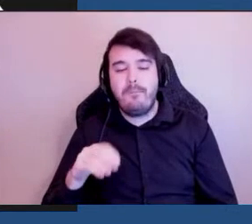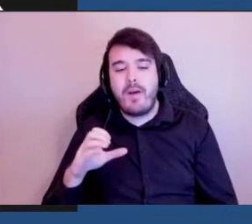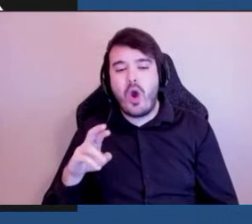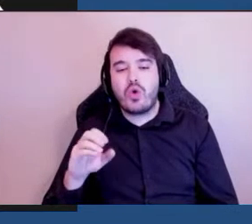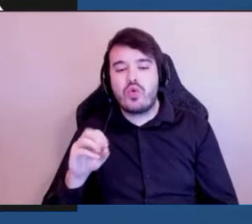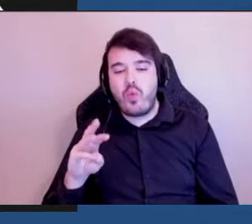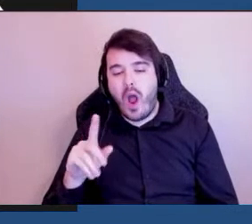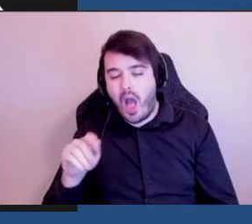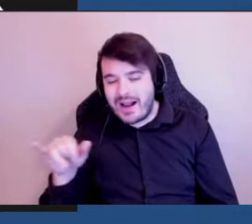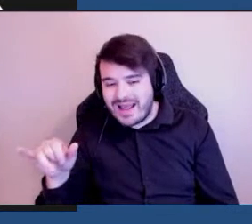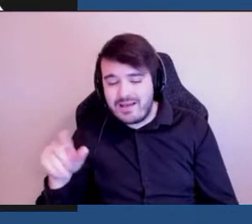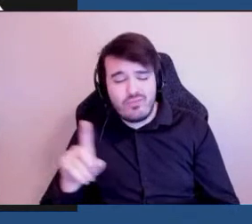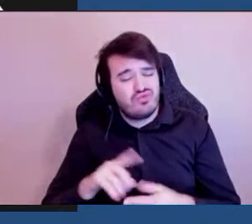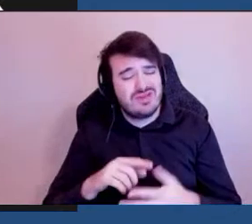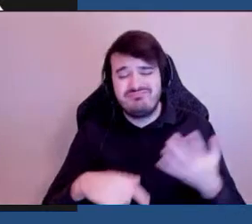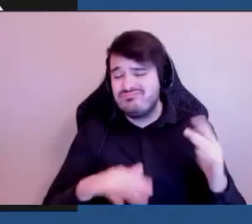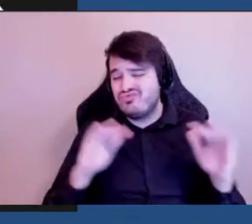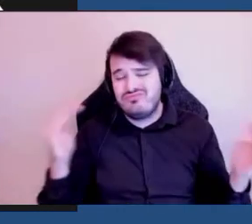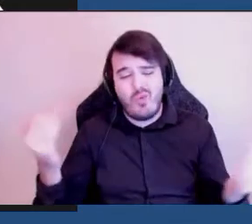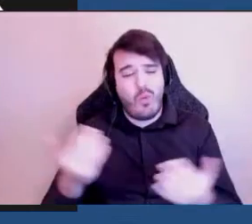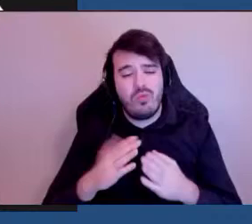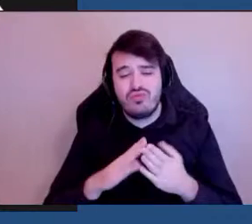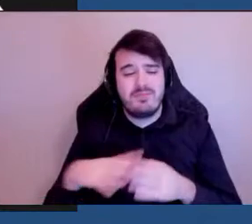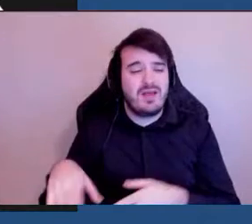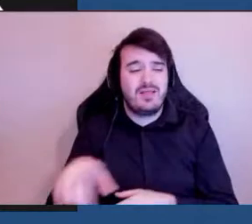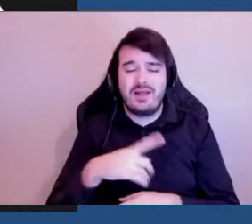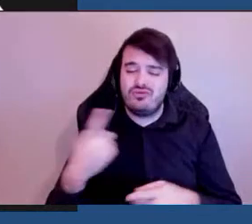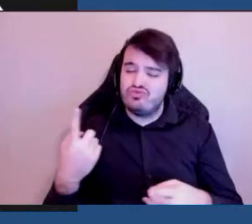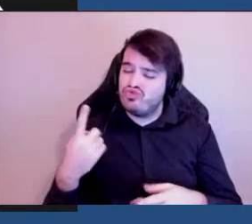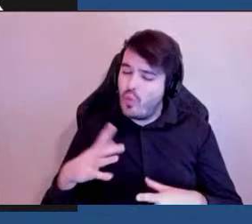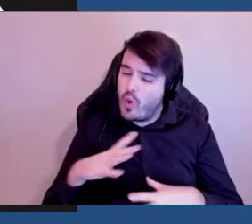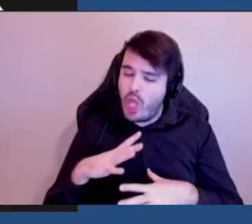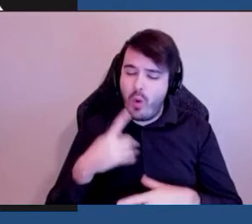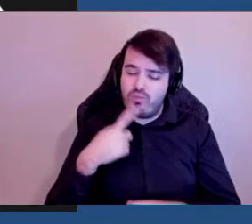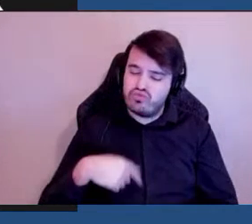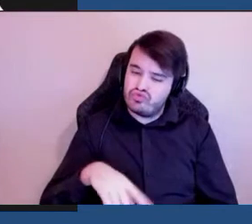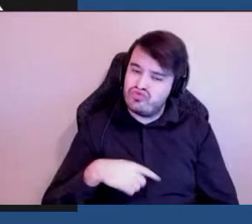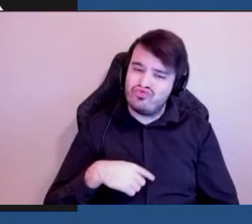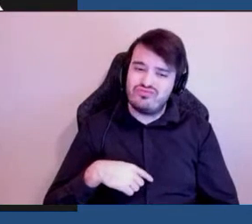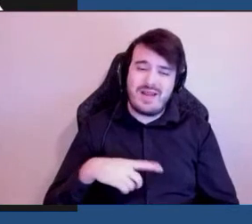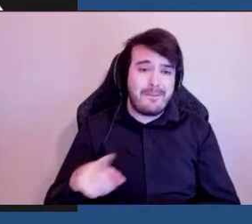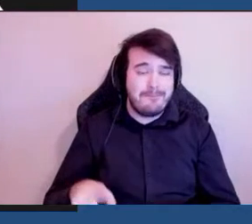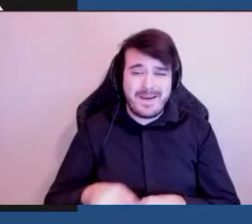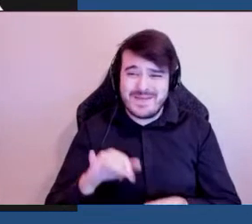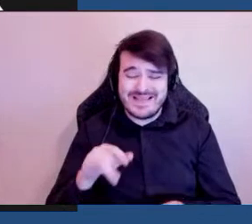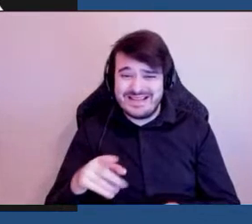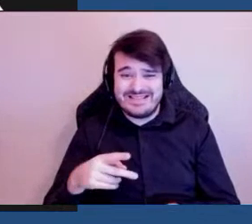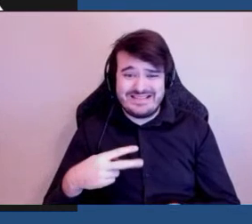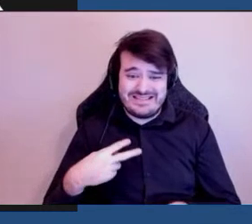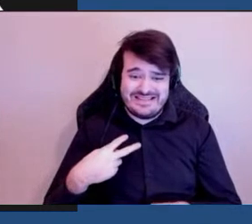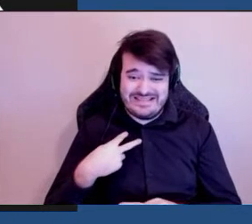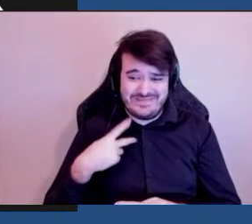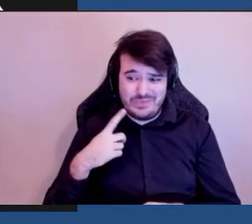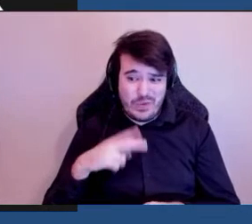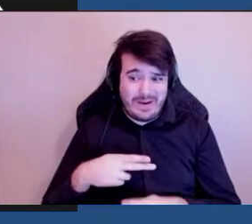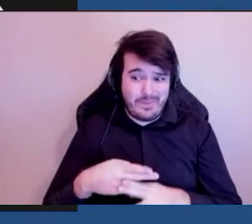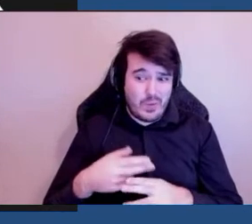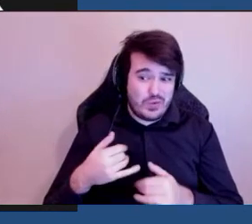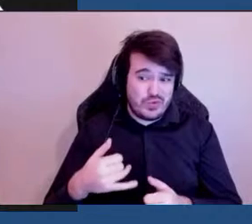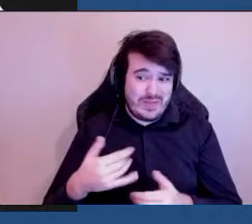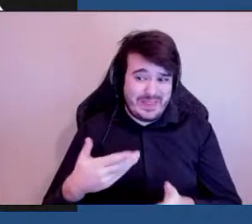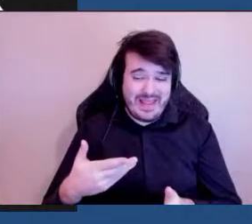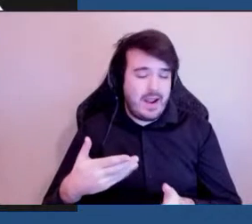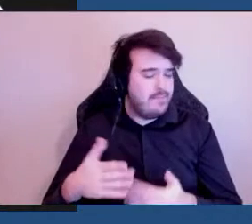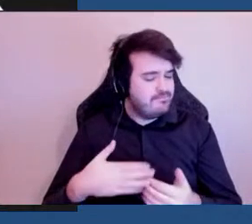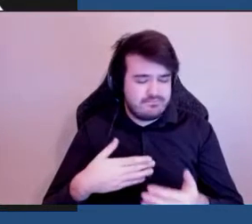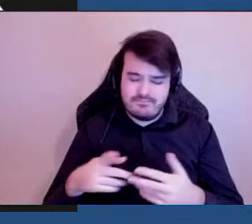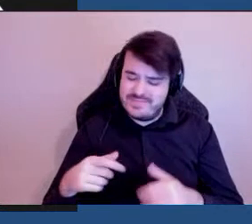la municipalité qui sont toujours là pour nous même s'ils ne peuvent pas toujours nous donner les réponses dont on a besoin ils